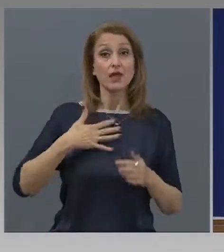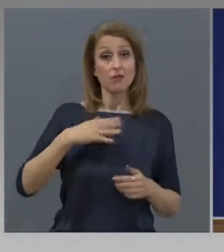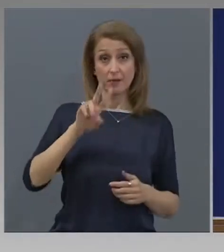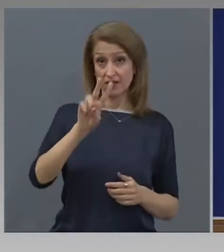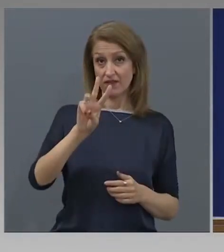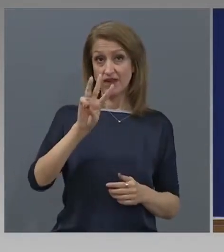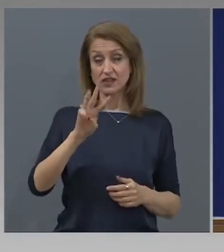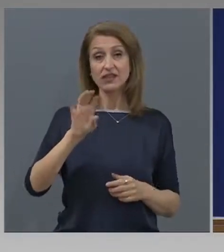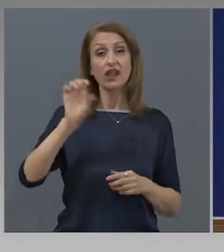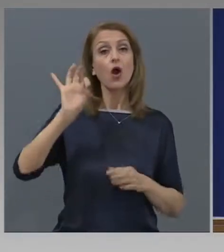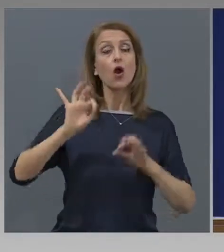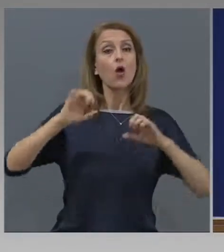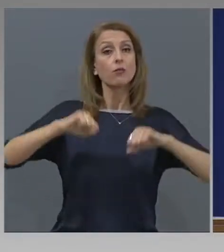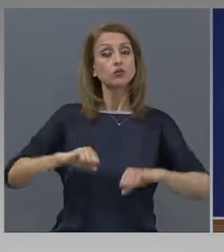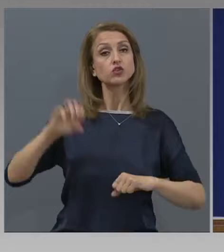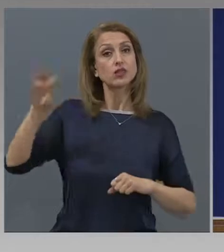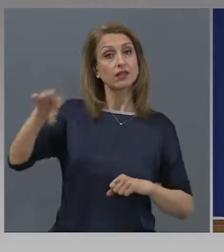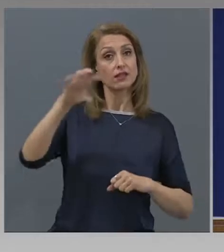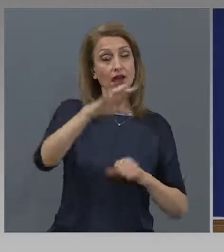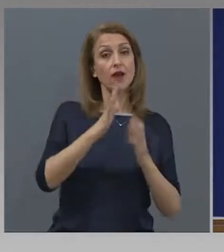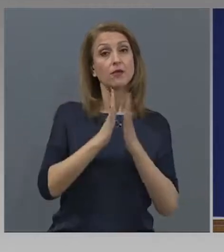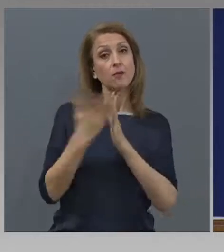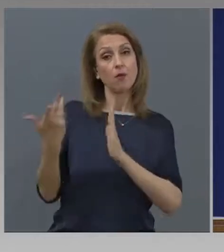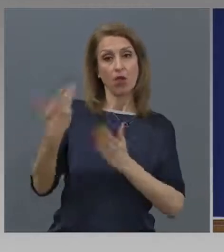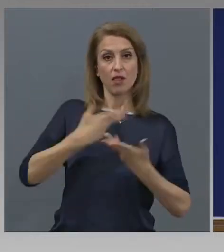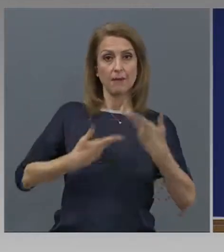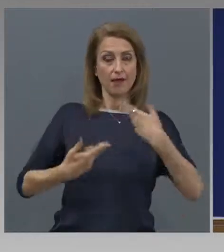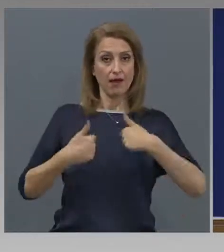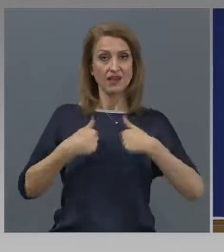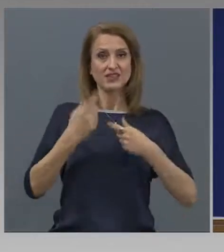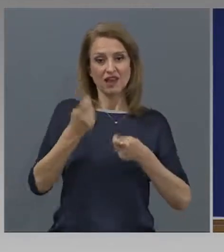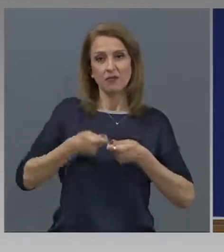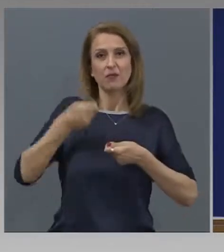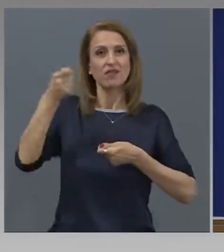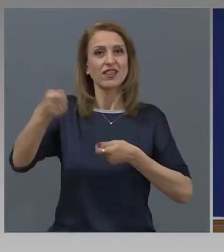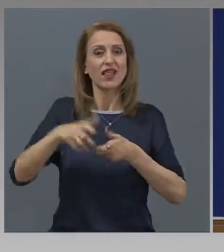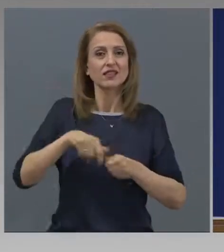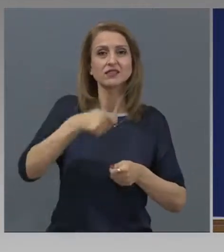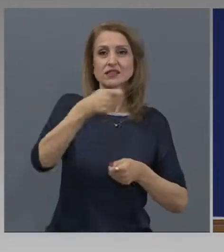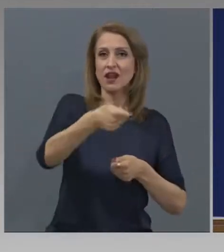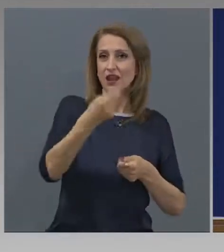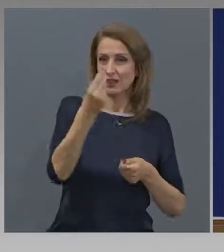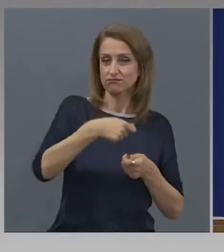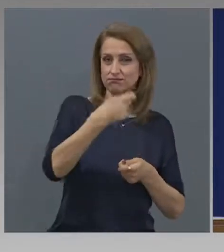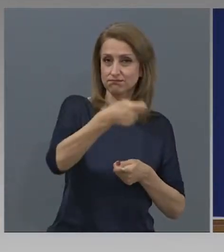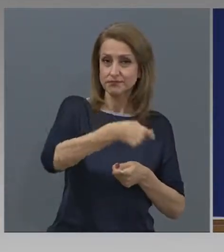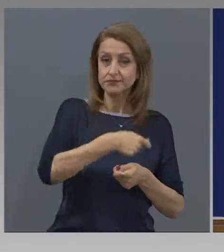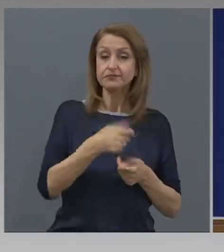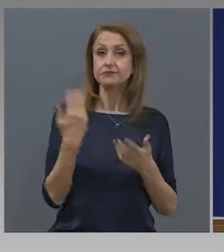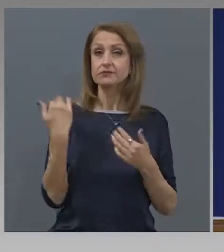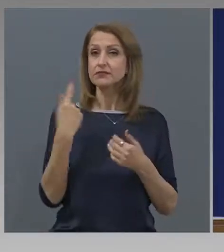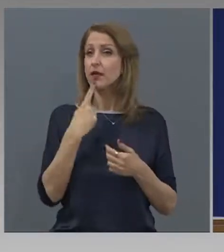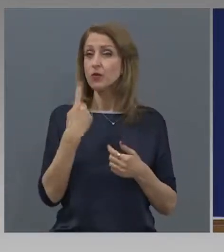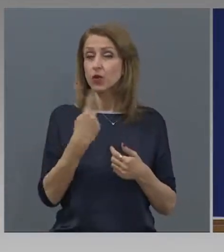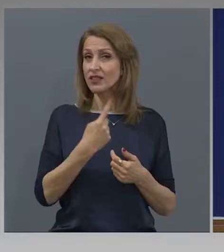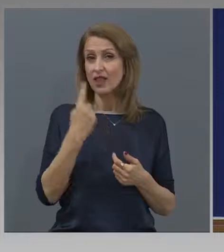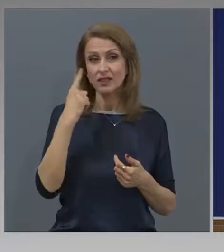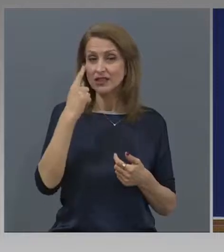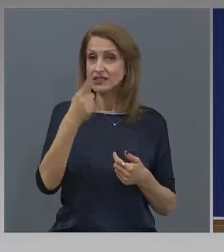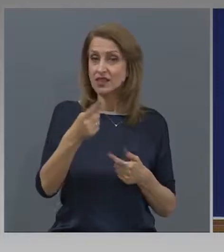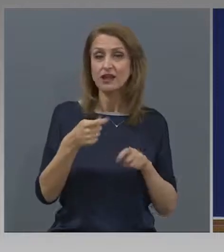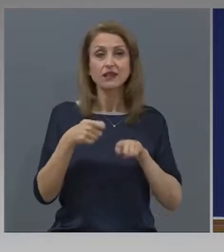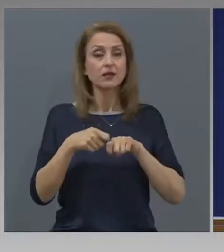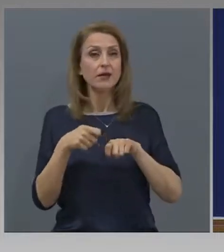които са подали заявления за финансиране. От понеделник, миналата седмица, знаете, че открихме и схемата за подаване на